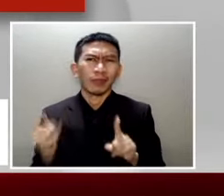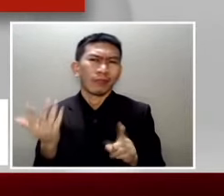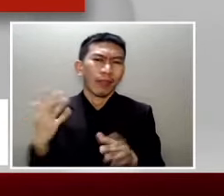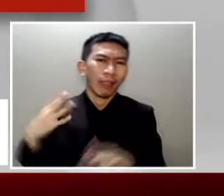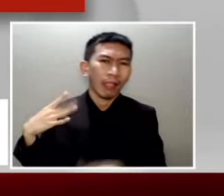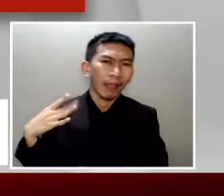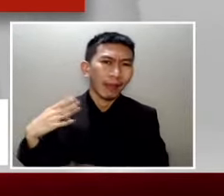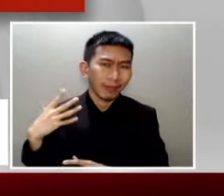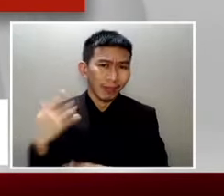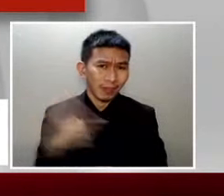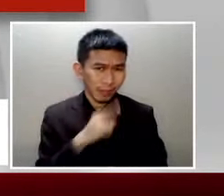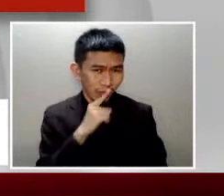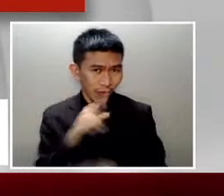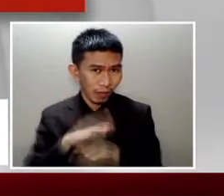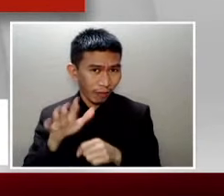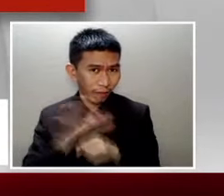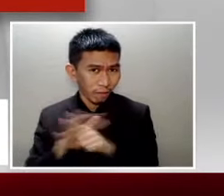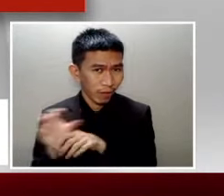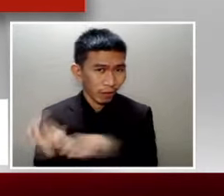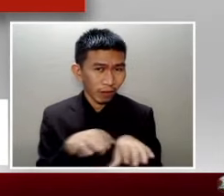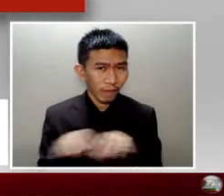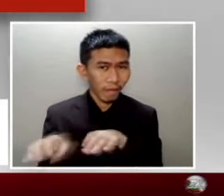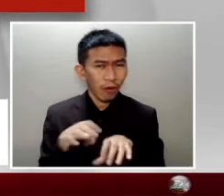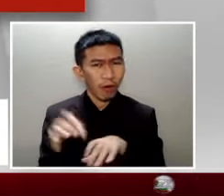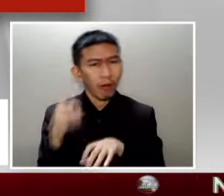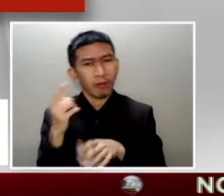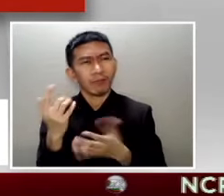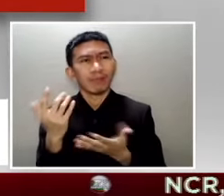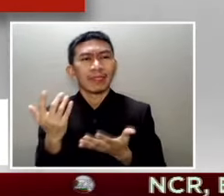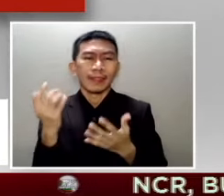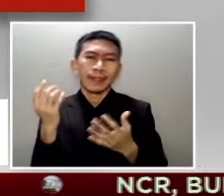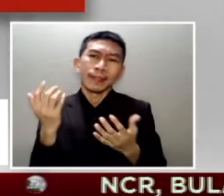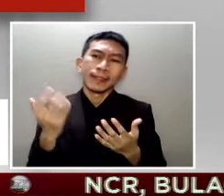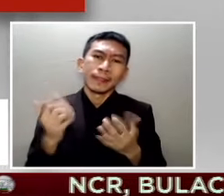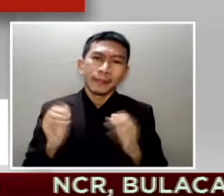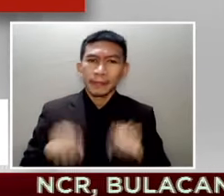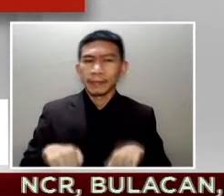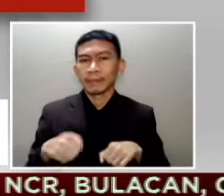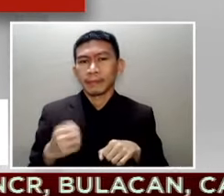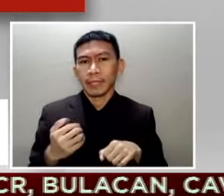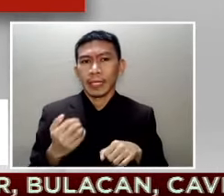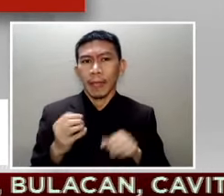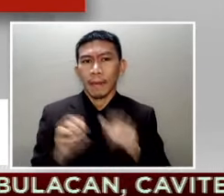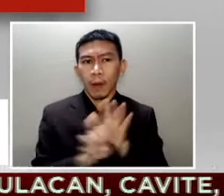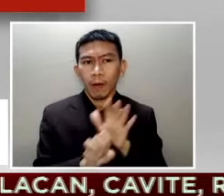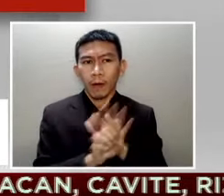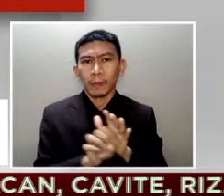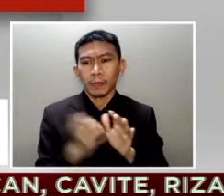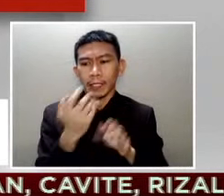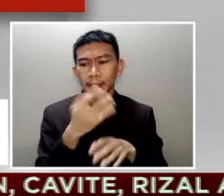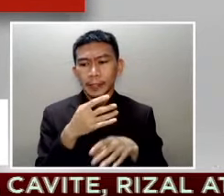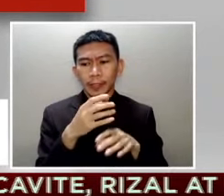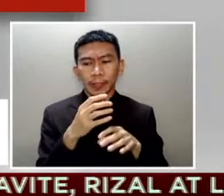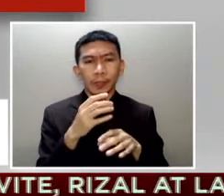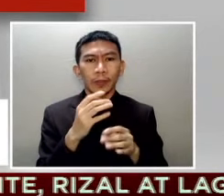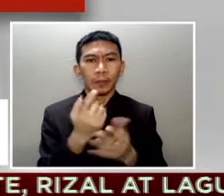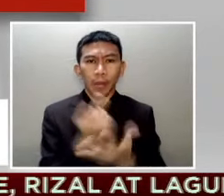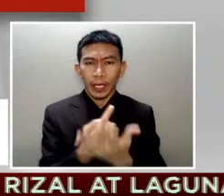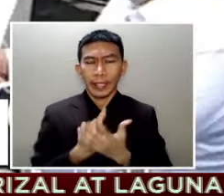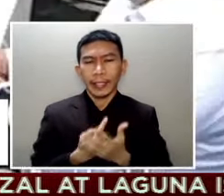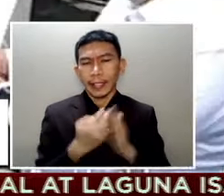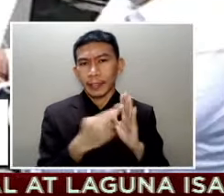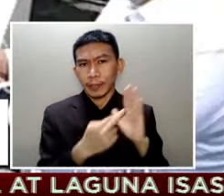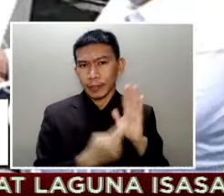doing enough para lang sabihin natin na at least yung pag-impose ng mga quarantine ay pwede na very